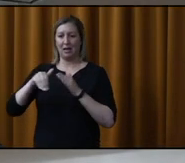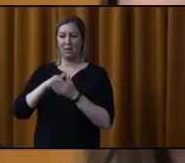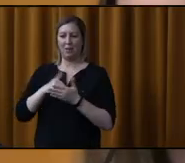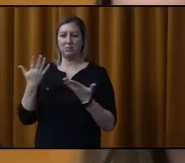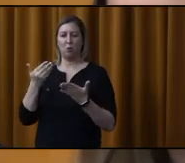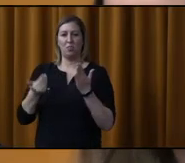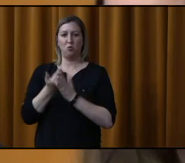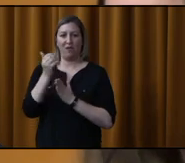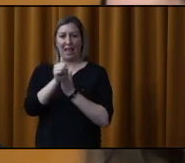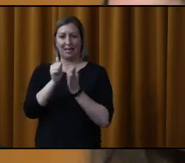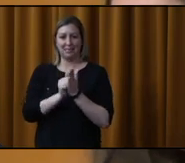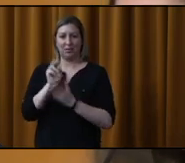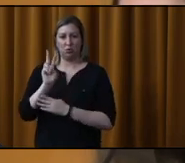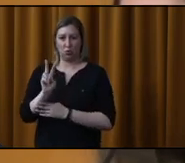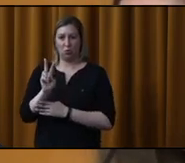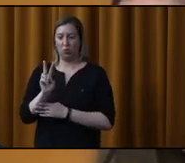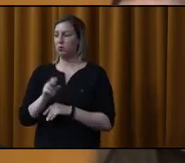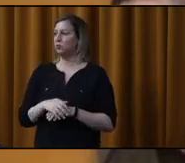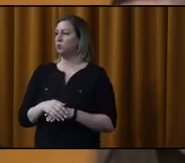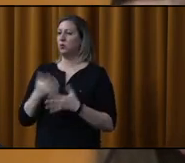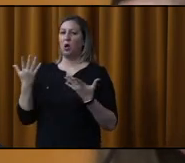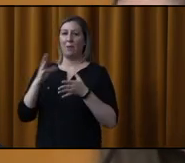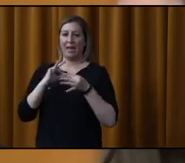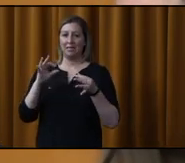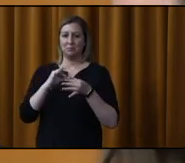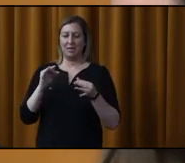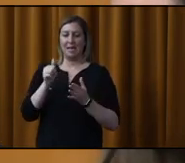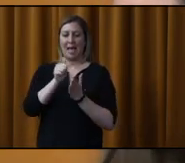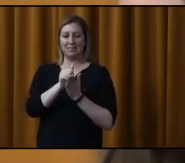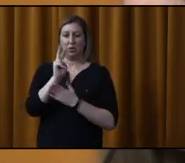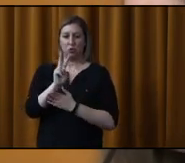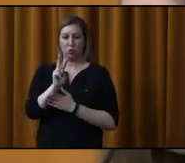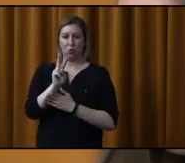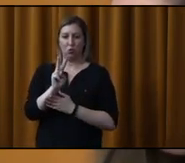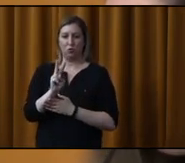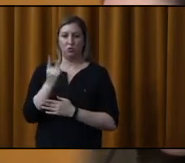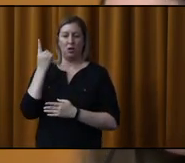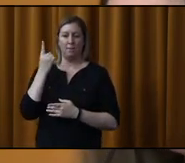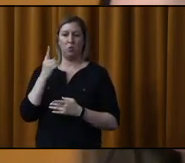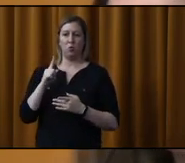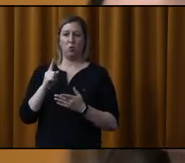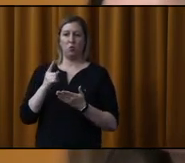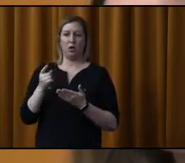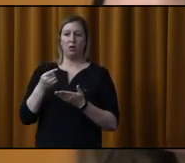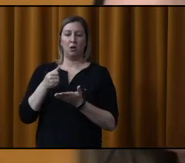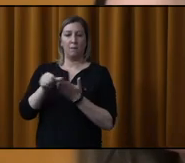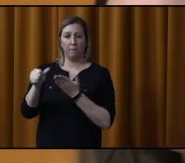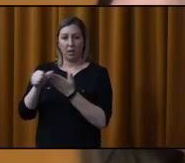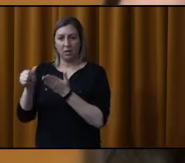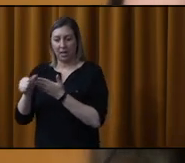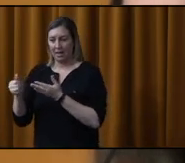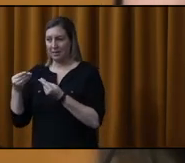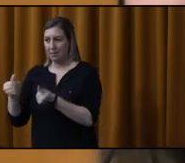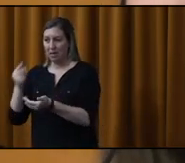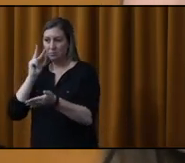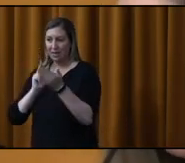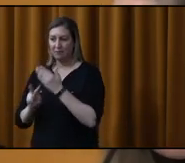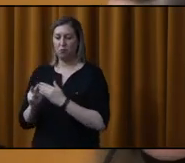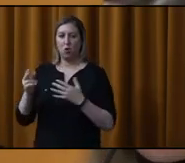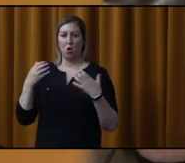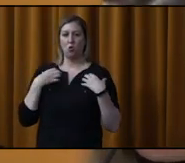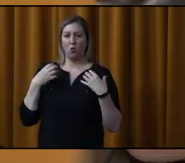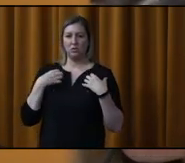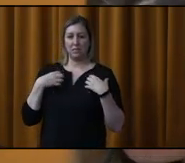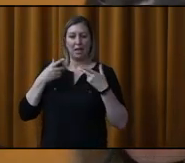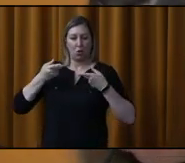un nouvel article 2, débellé comme suit, article 2, au fin d'acquitter les dépenses prévues par le présent règlement, le Conseil